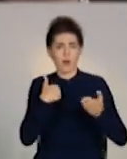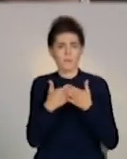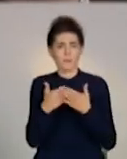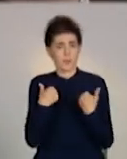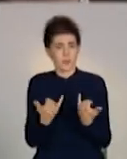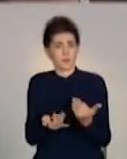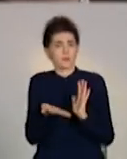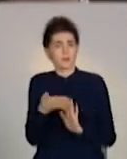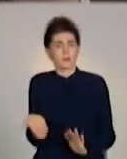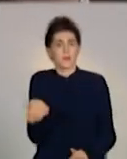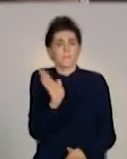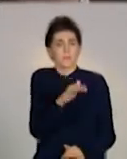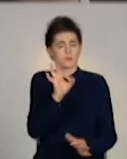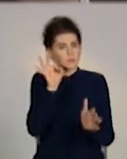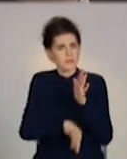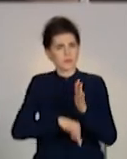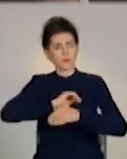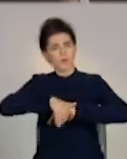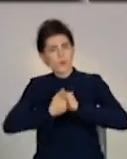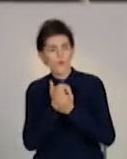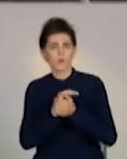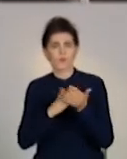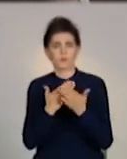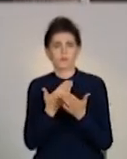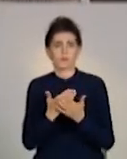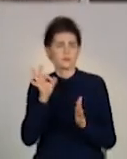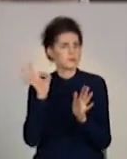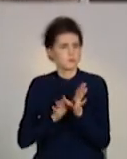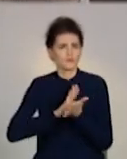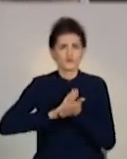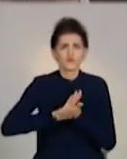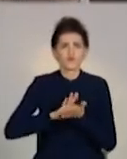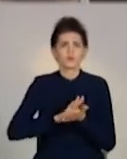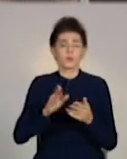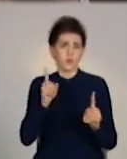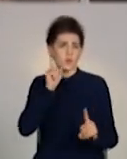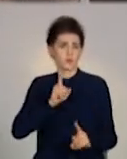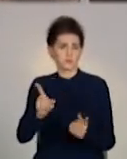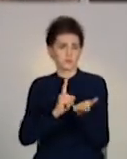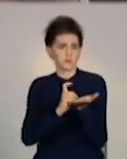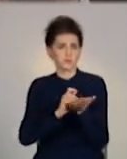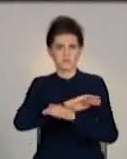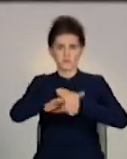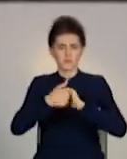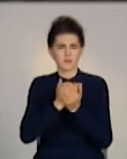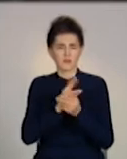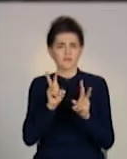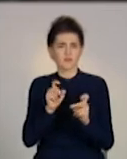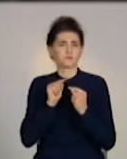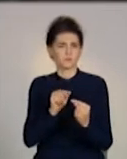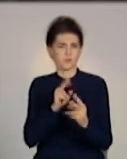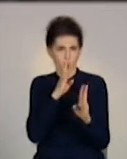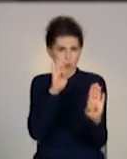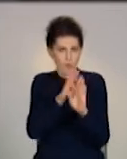зразу в руки мою і використовуюся цим антисептиком. Альона